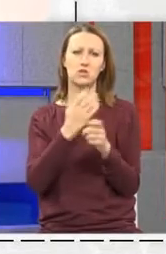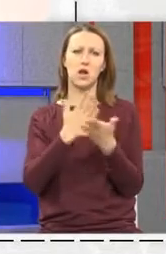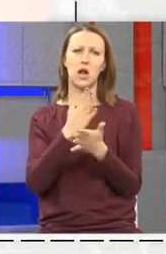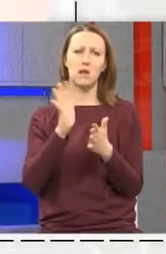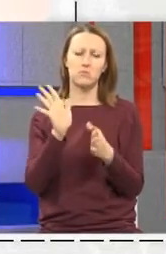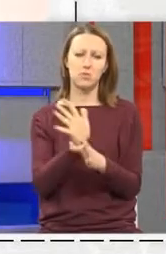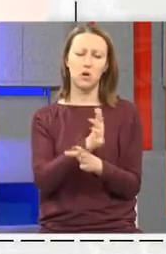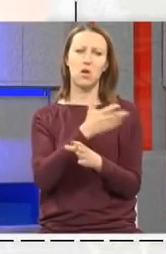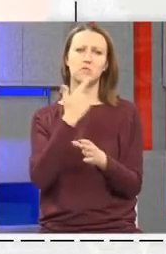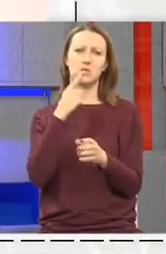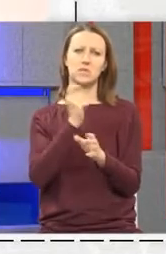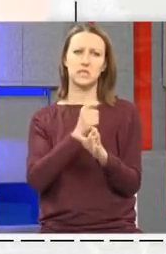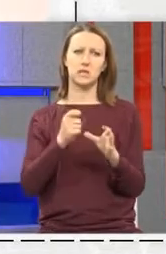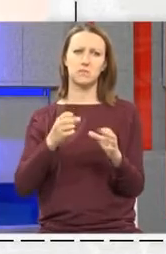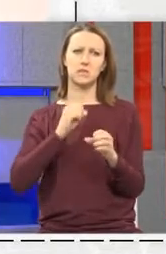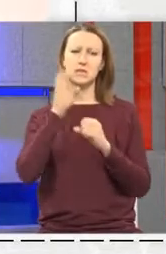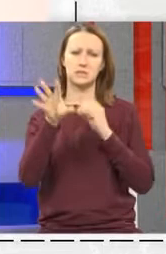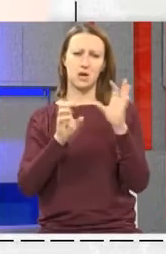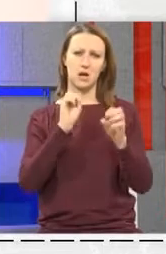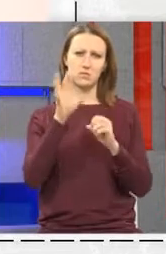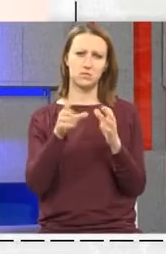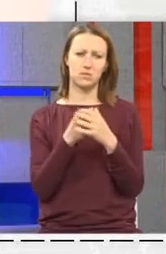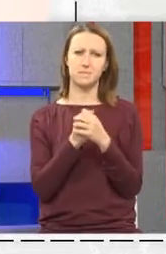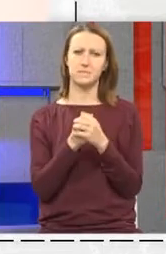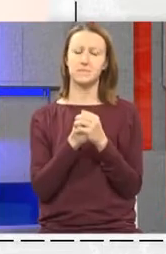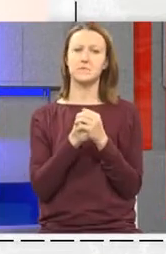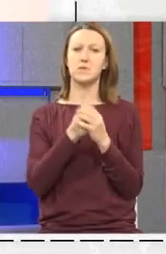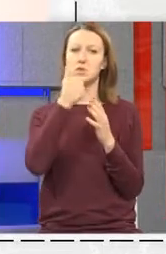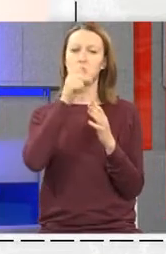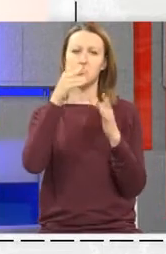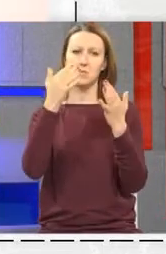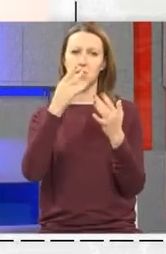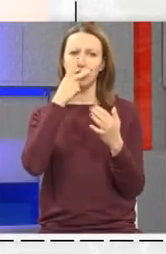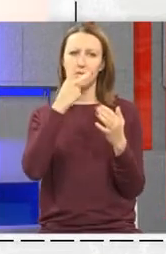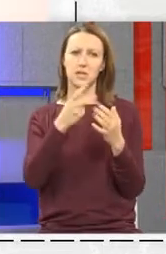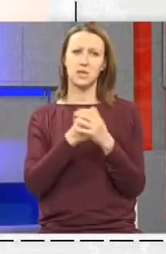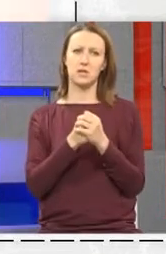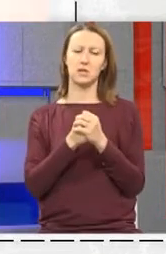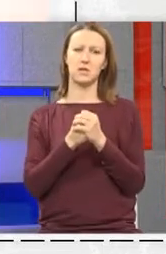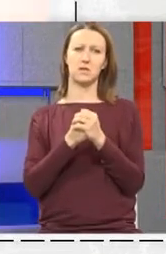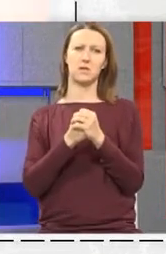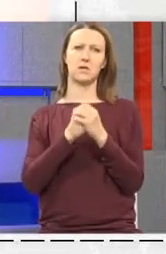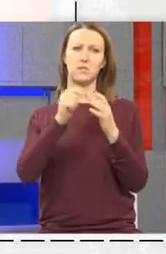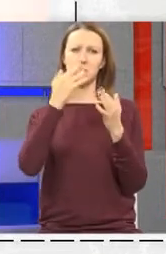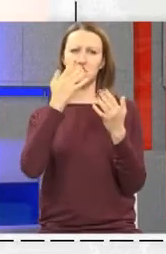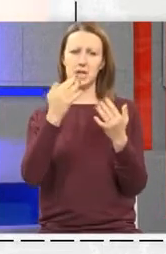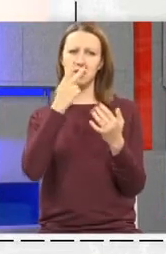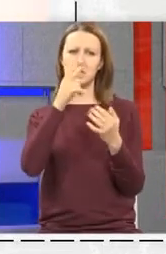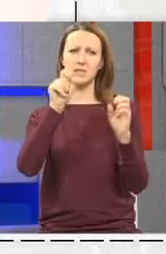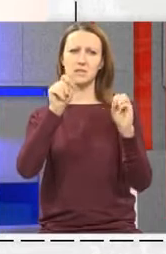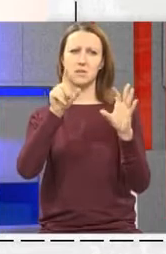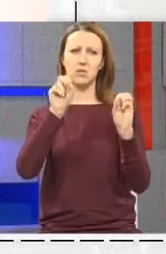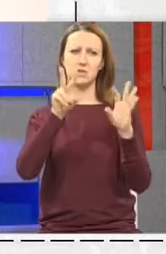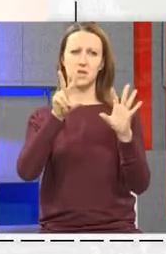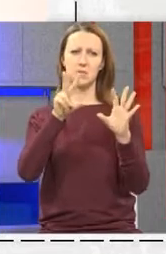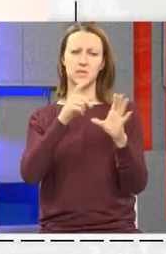prolazim kroz ove kipova Izbacujem je kroz to Znači što imamo priliku vidjeti Imate priliku vidjeti 17